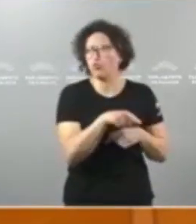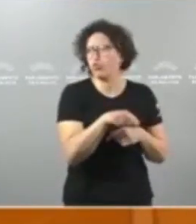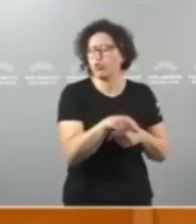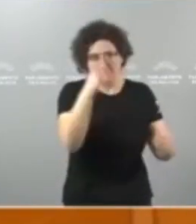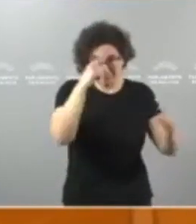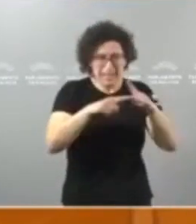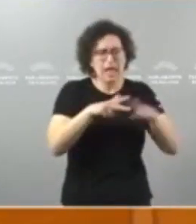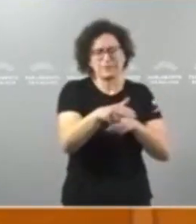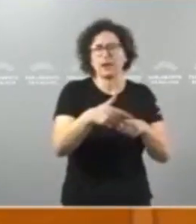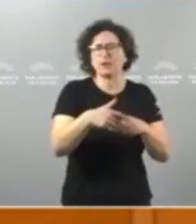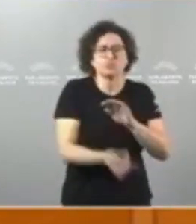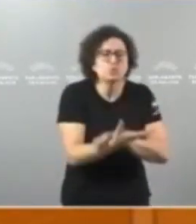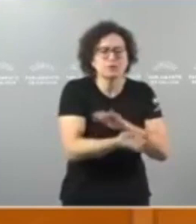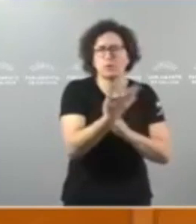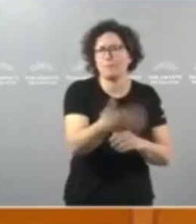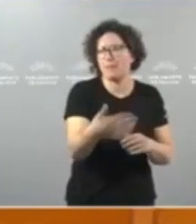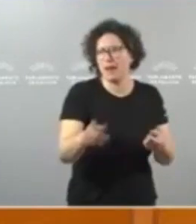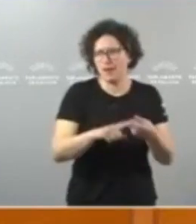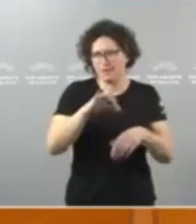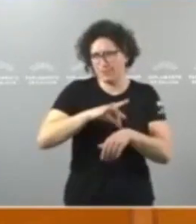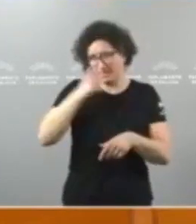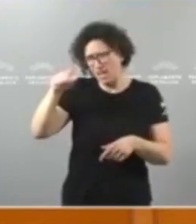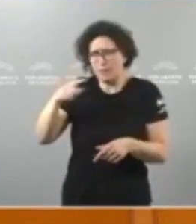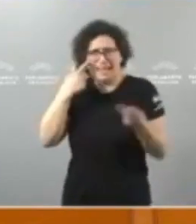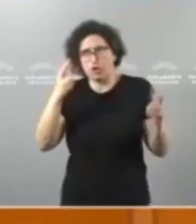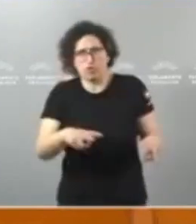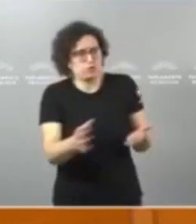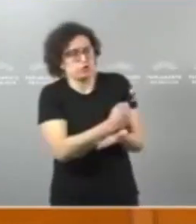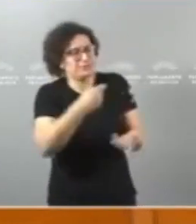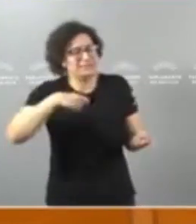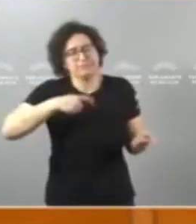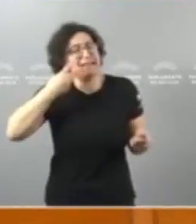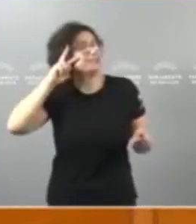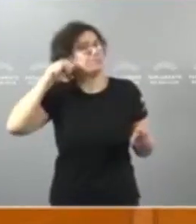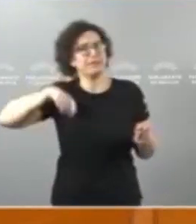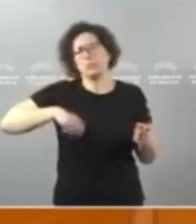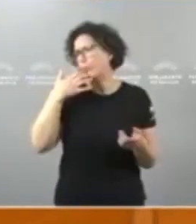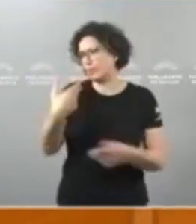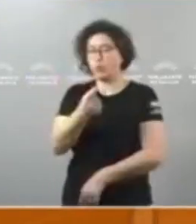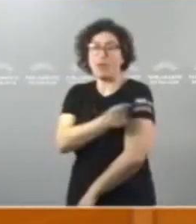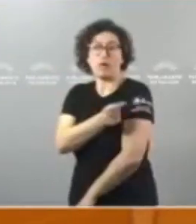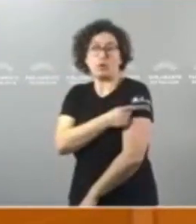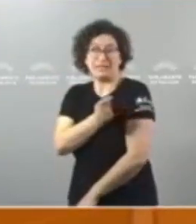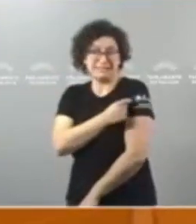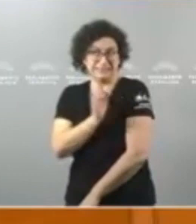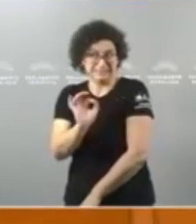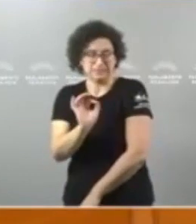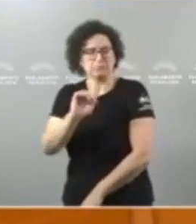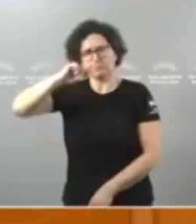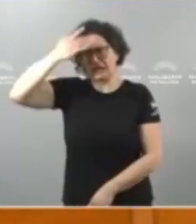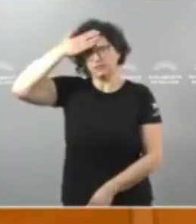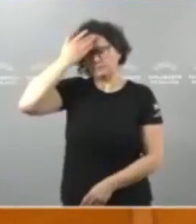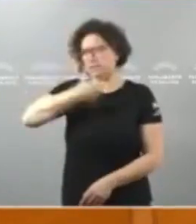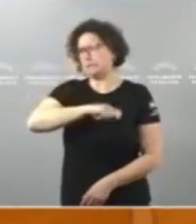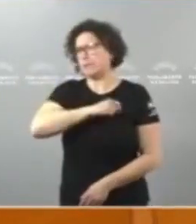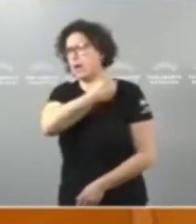evita moitos males maiores, se reconhecerá, ou estede polo menos, porque fan todos os expertos, que, por exemplo, en vacinación estamos a cabeza do Estado,